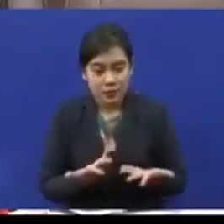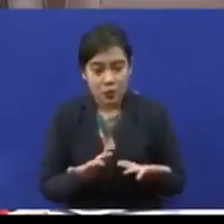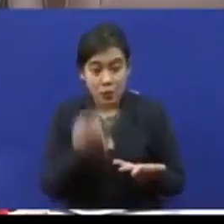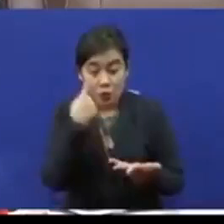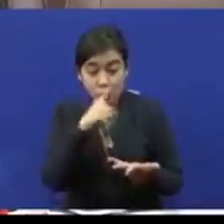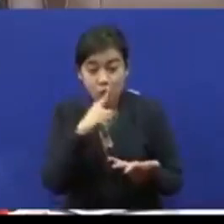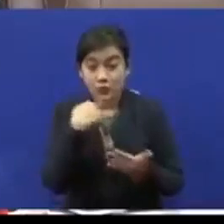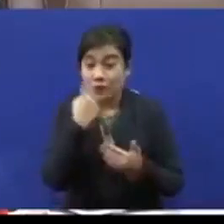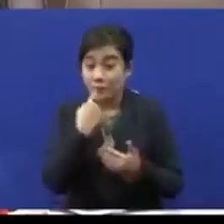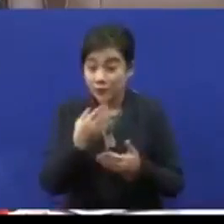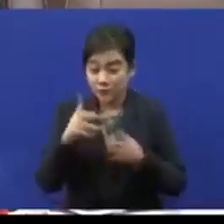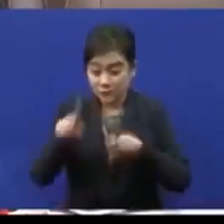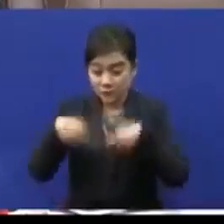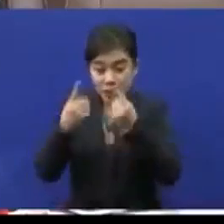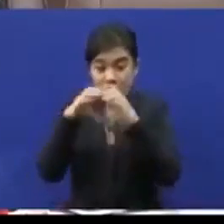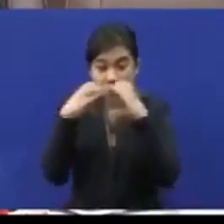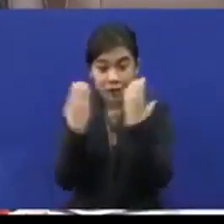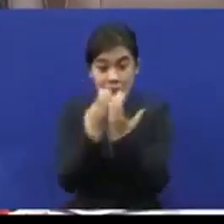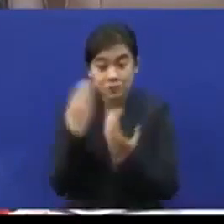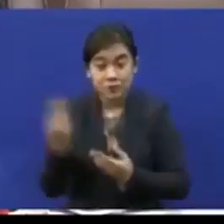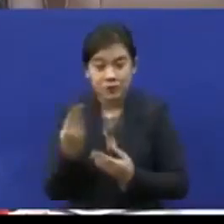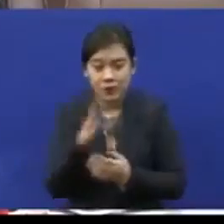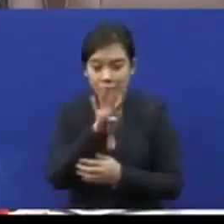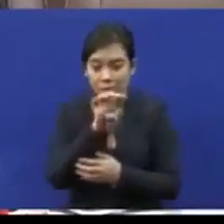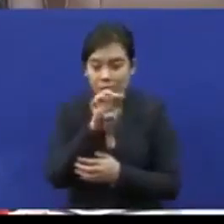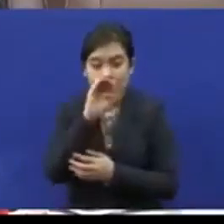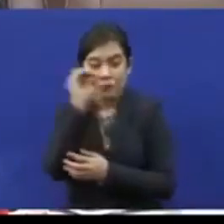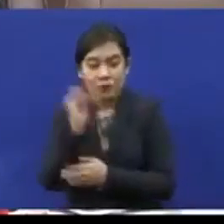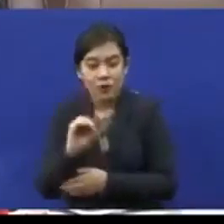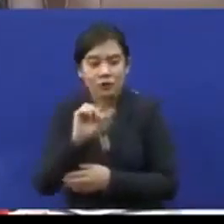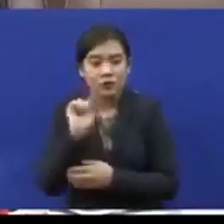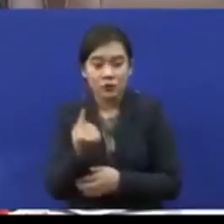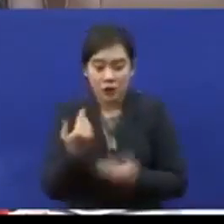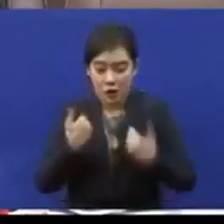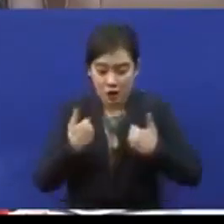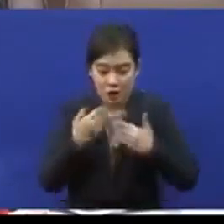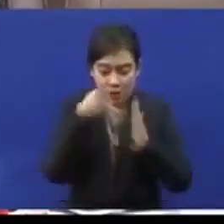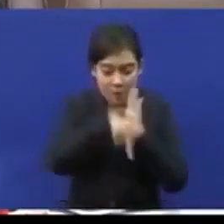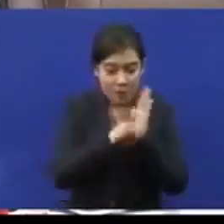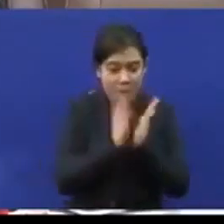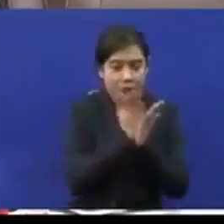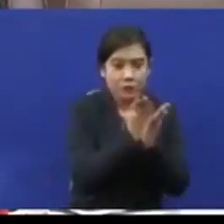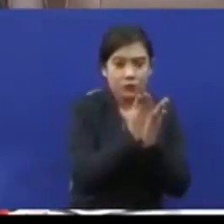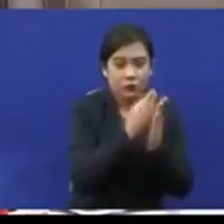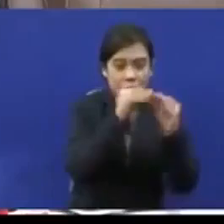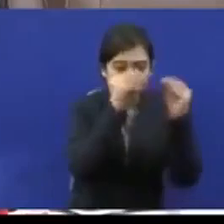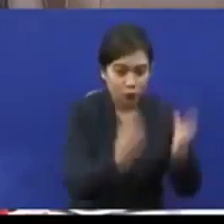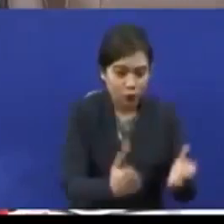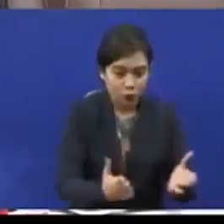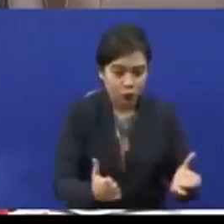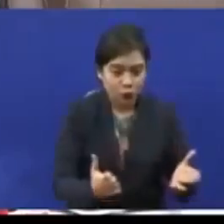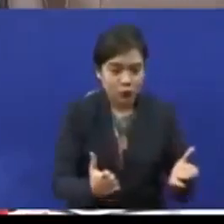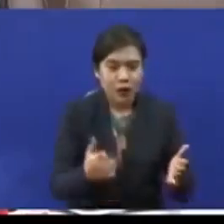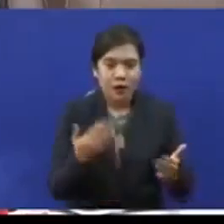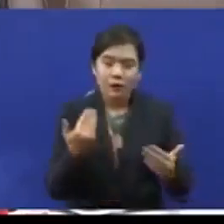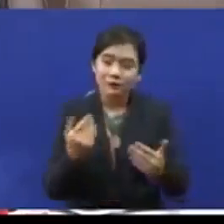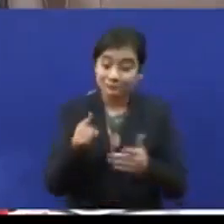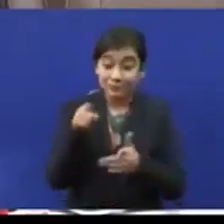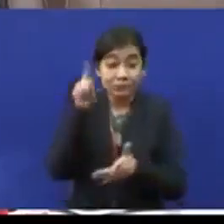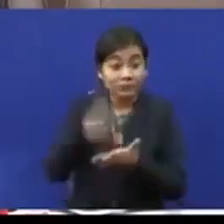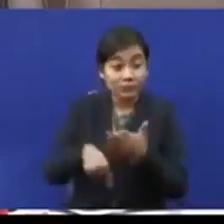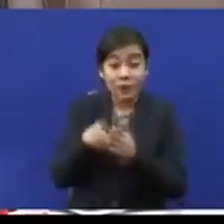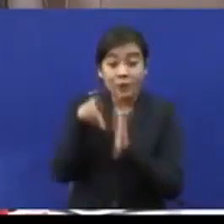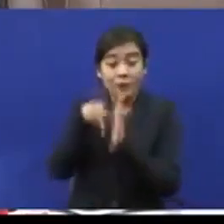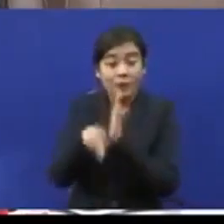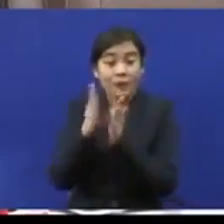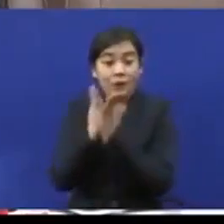mereka yang pergi kelas biasa 40% saja yang ada pembantu guru. pembantu guru adalah seseorang yang